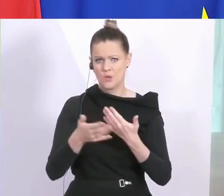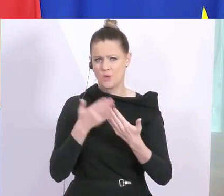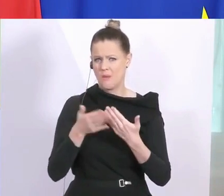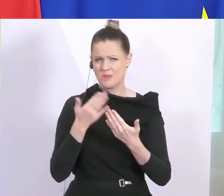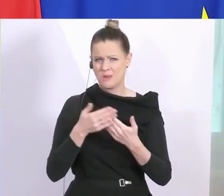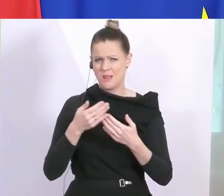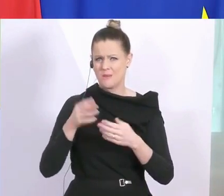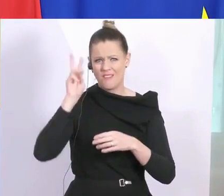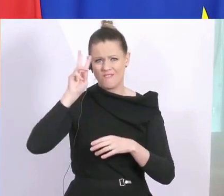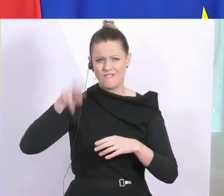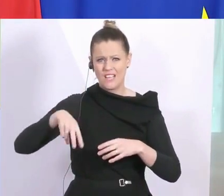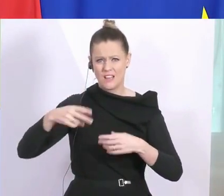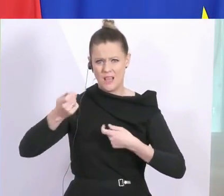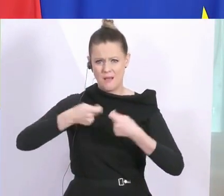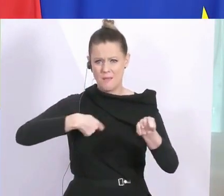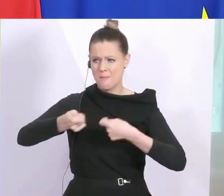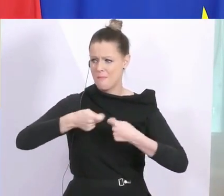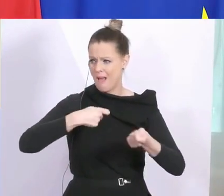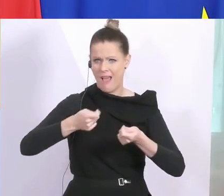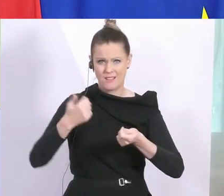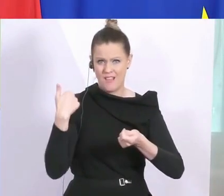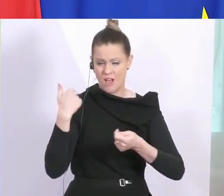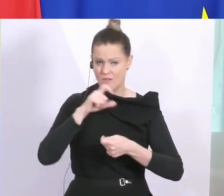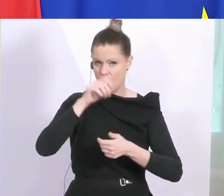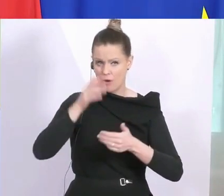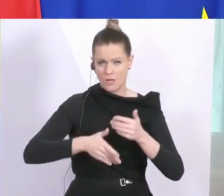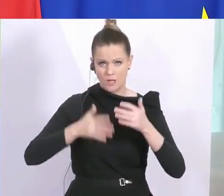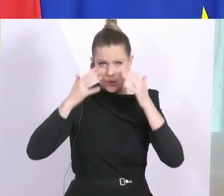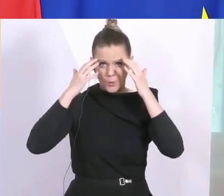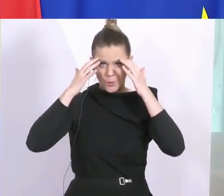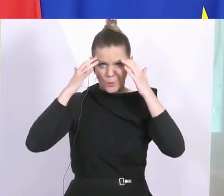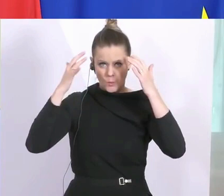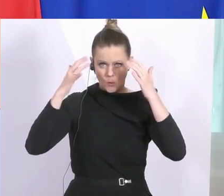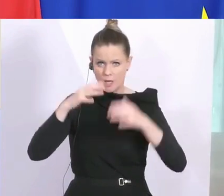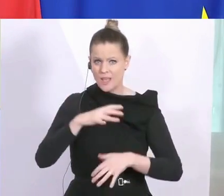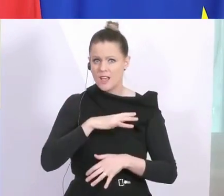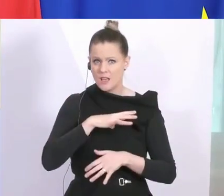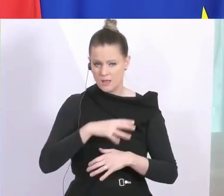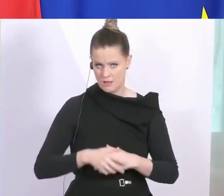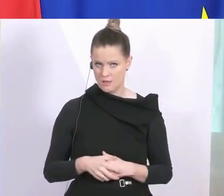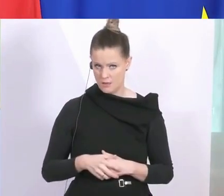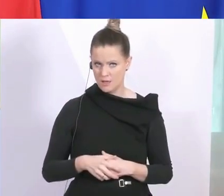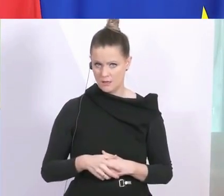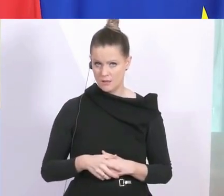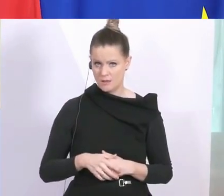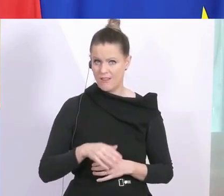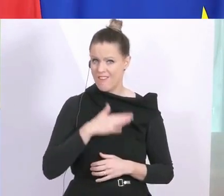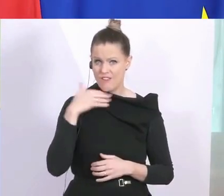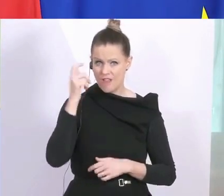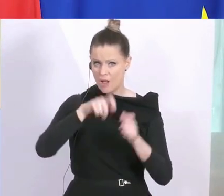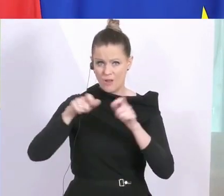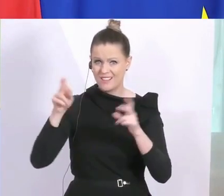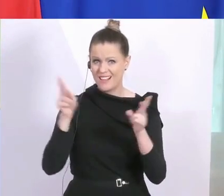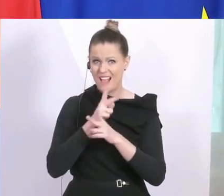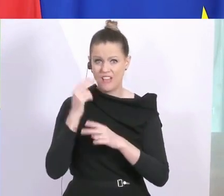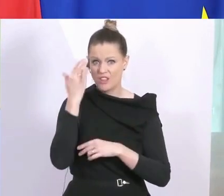auf den Wiener Märkten dieses Wochenende auch nicht mehr wiederholen. Das ist brandgefährlich. Ich glaube, was sich viele Menschen nicht vorstellen können, ist,